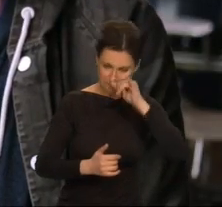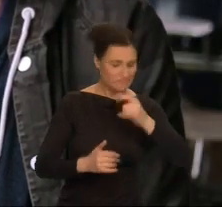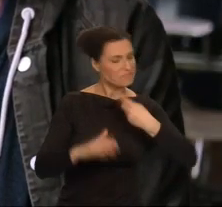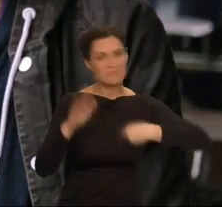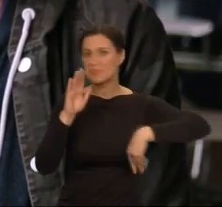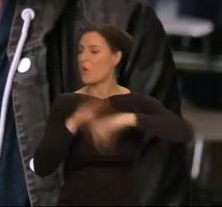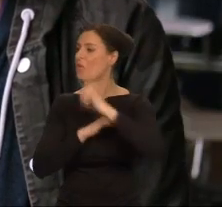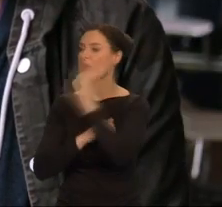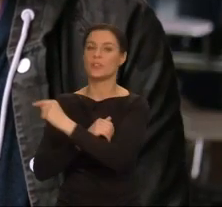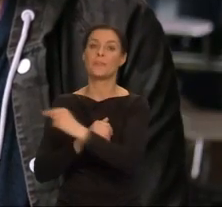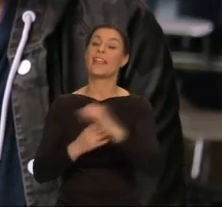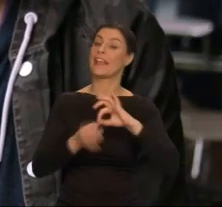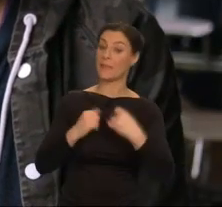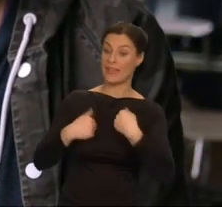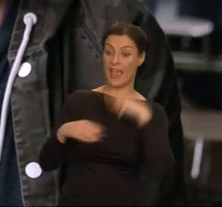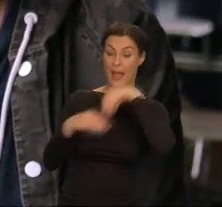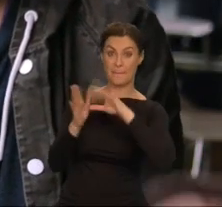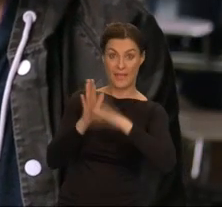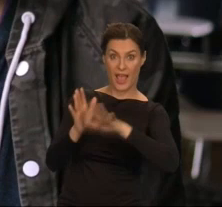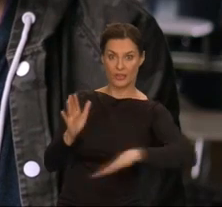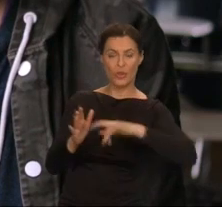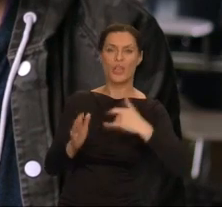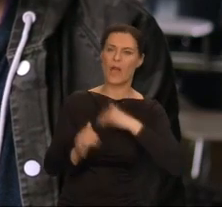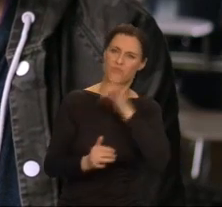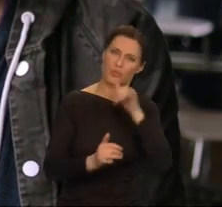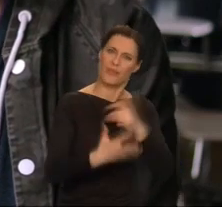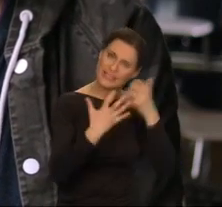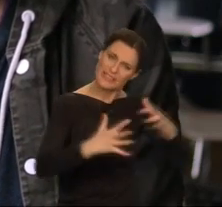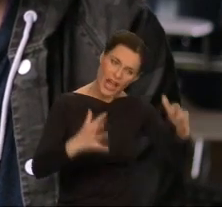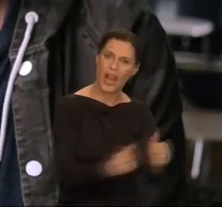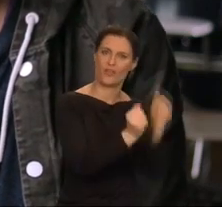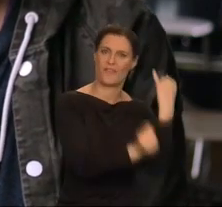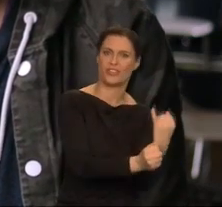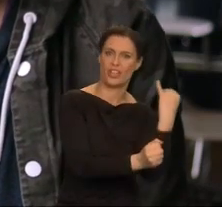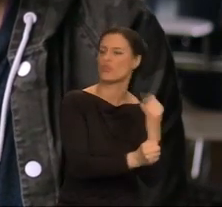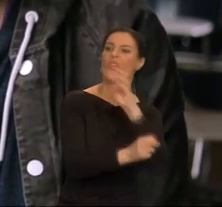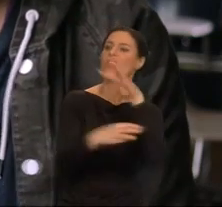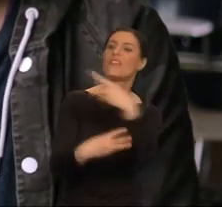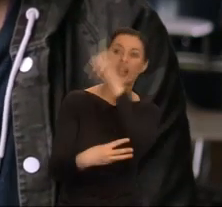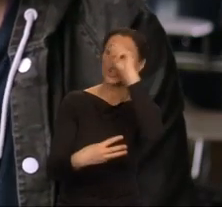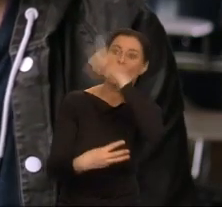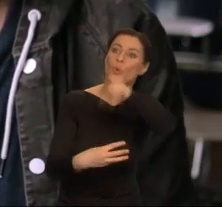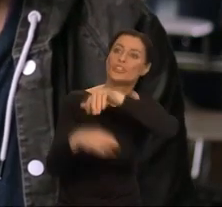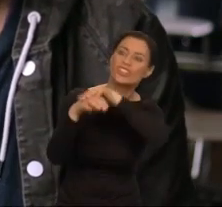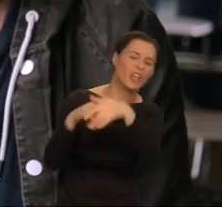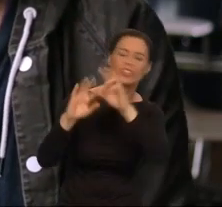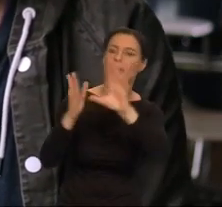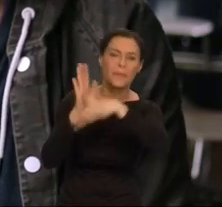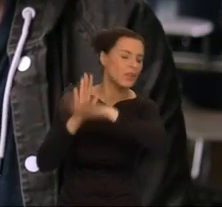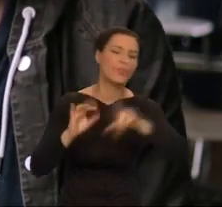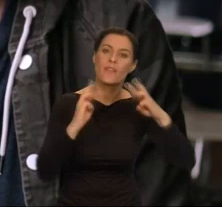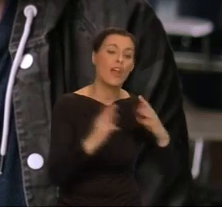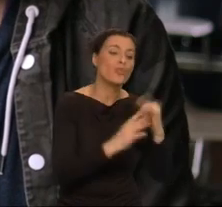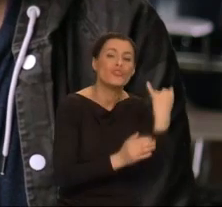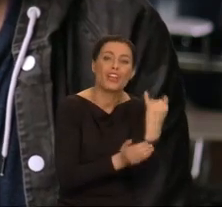Próbowałbym ratować dziecko. Nie obchodzi mnie, co by się stało z całym miastem. To małe dziecko i